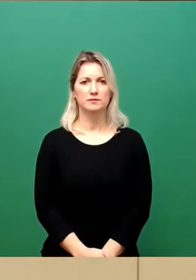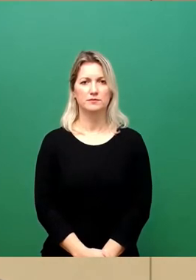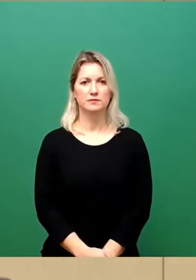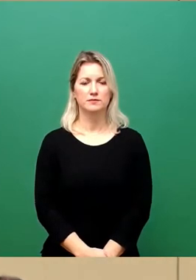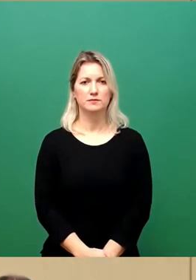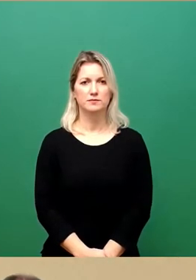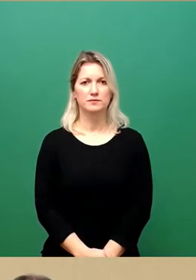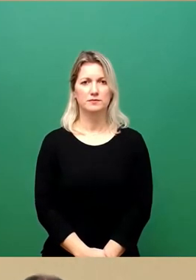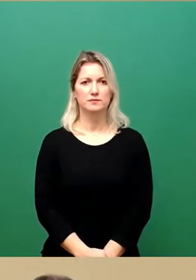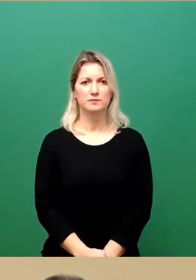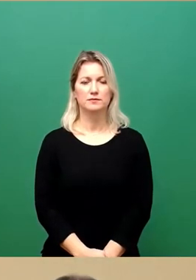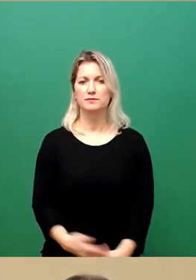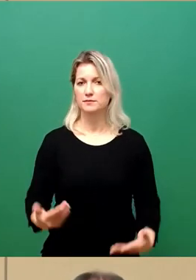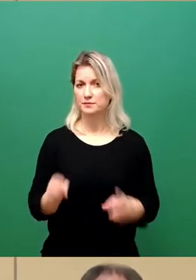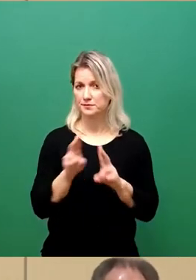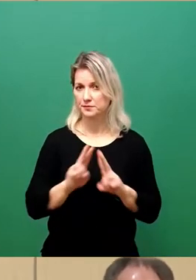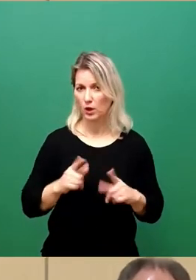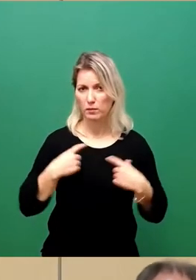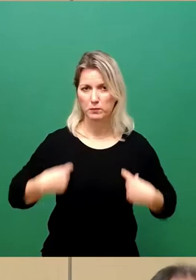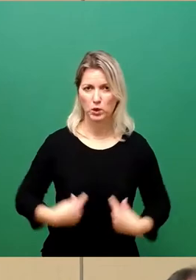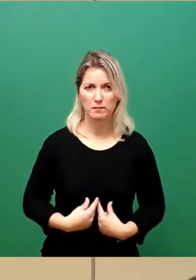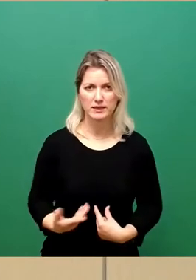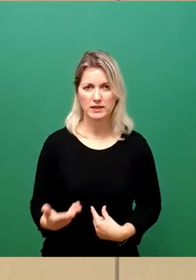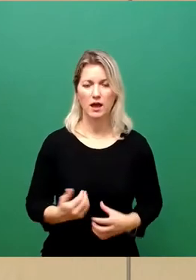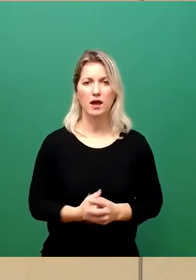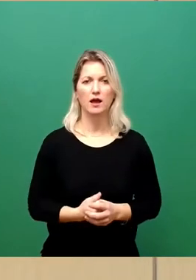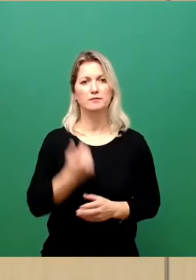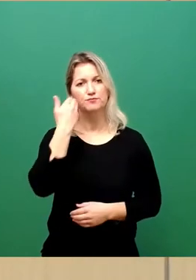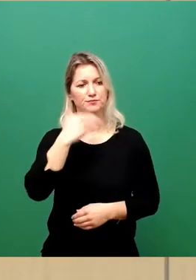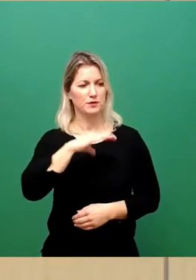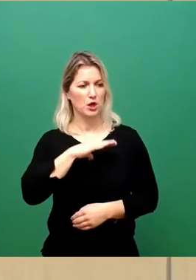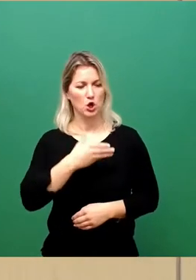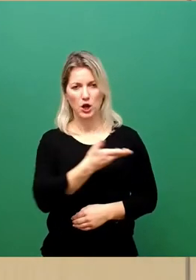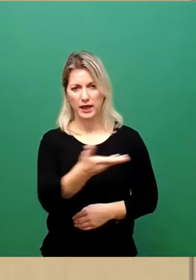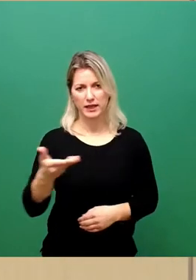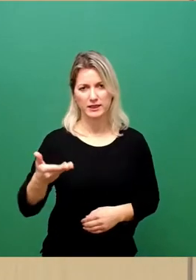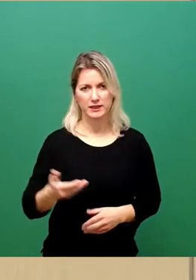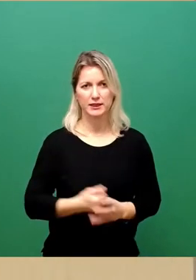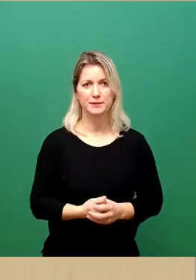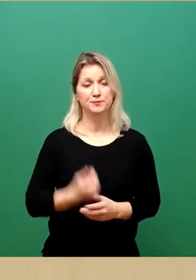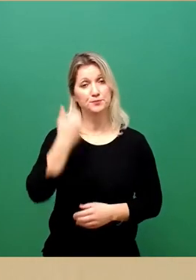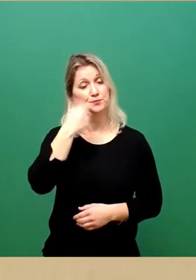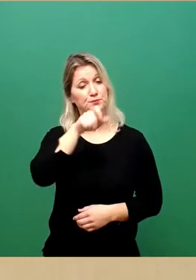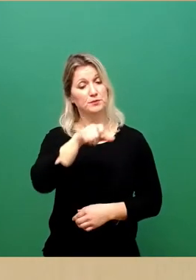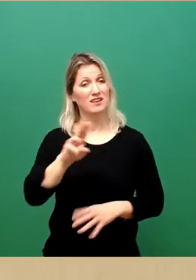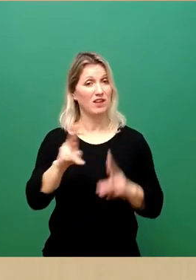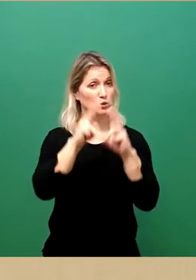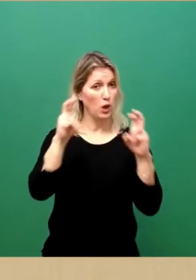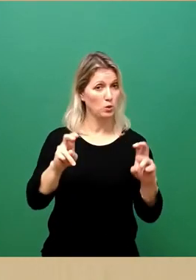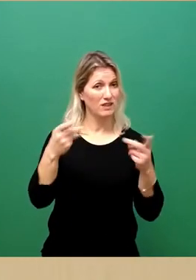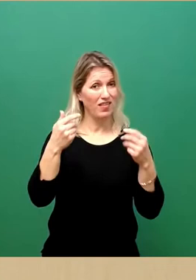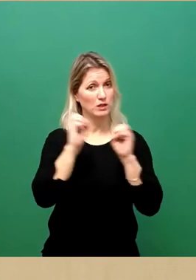Sehr geehrter Herr Oberbürgermeister, liebe Kolleginnen und Kollegen, liebe Menschen zu Hause im Stream, liebe Gäste hier.